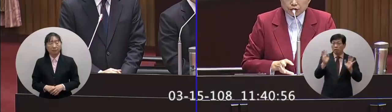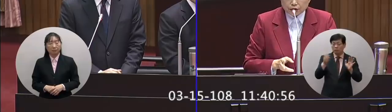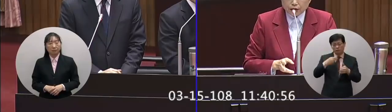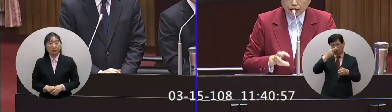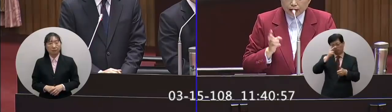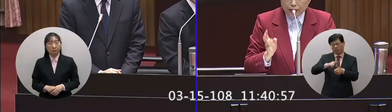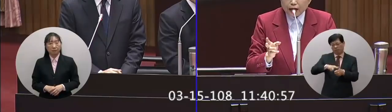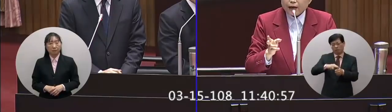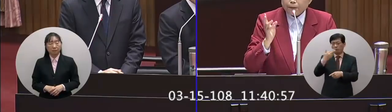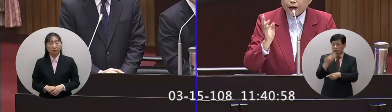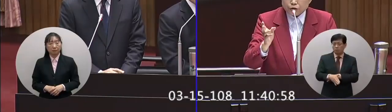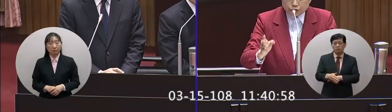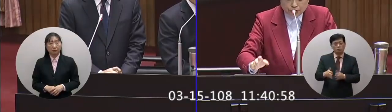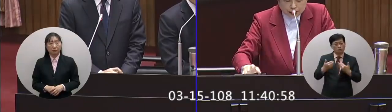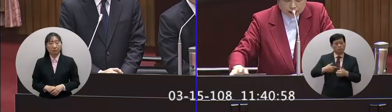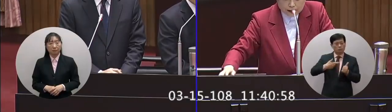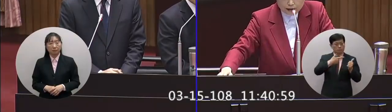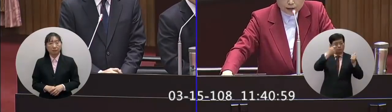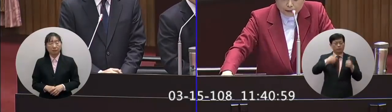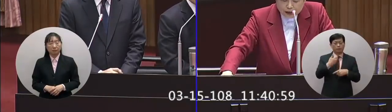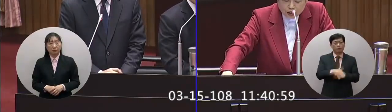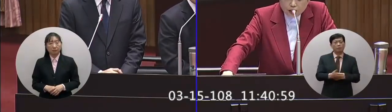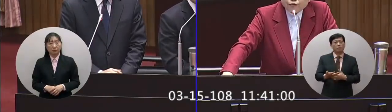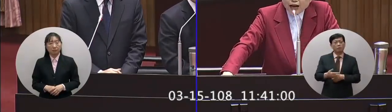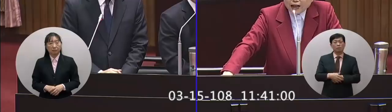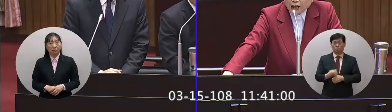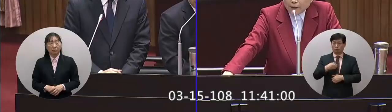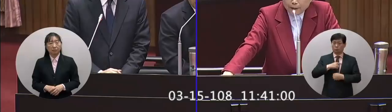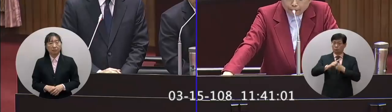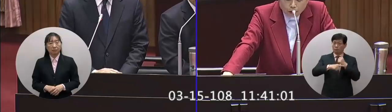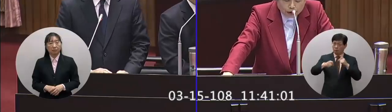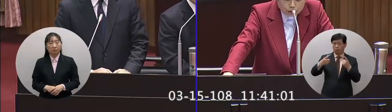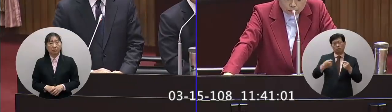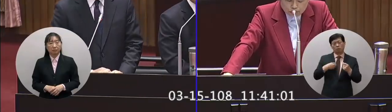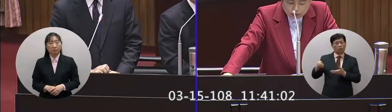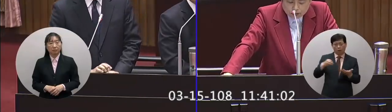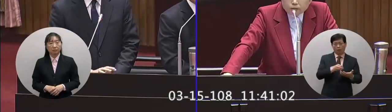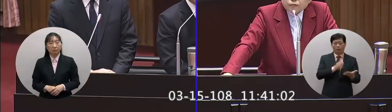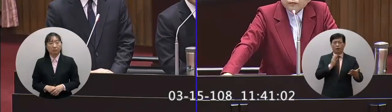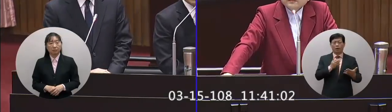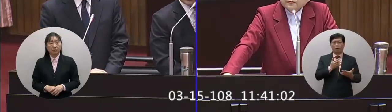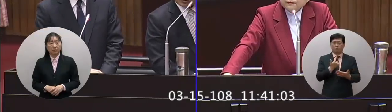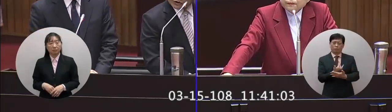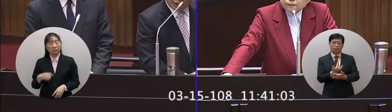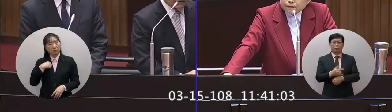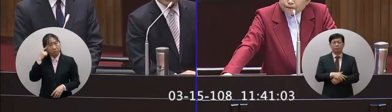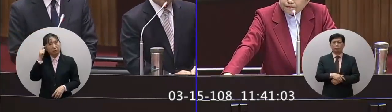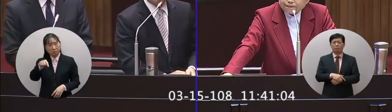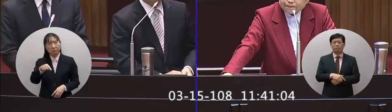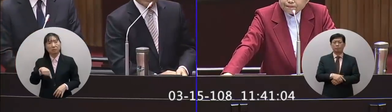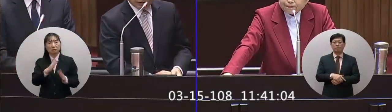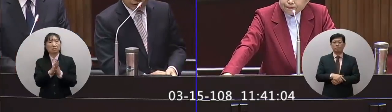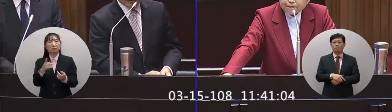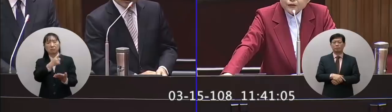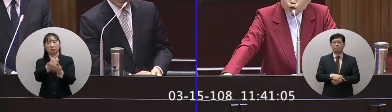虐童致死該不該判處死刑因為本席的法案也被保留我都認為這都是人